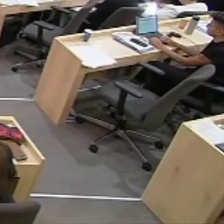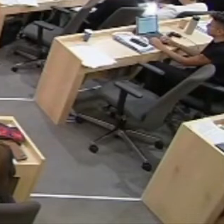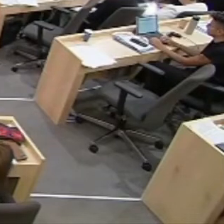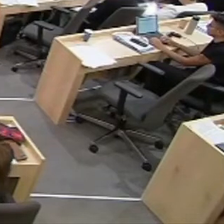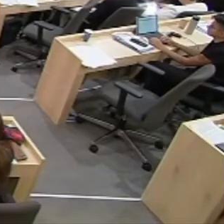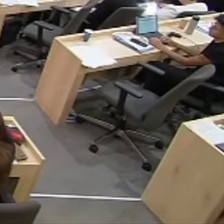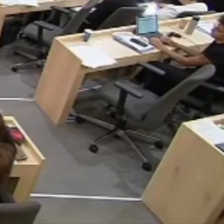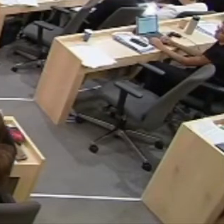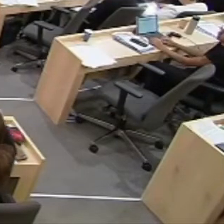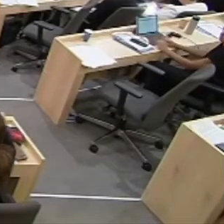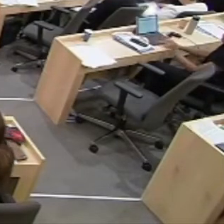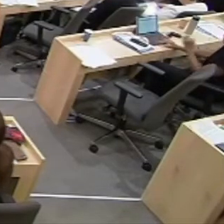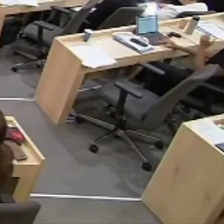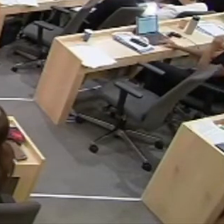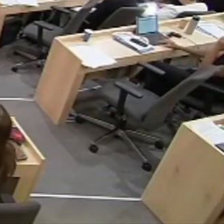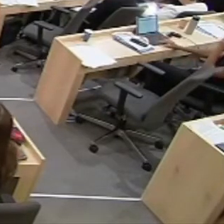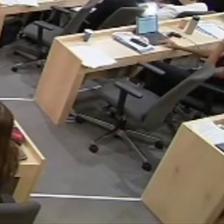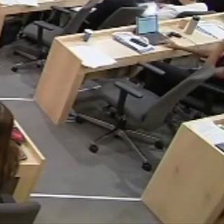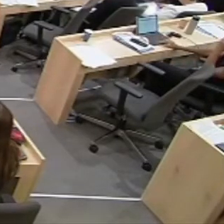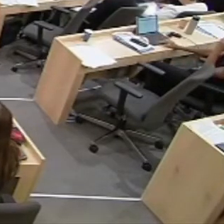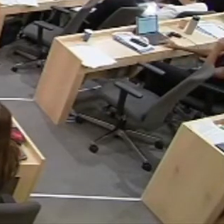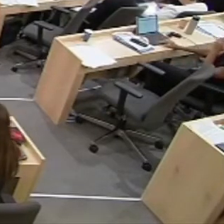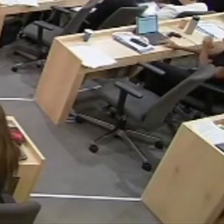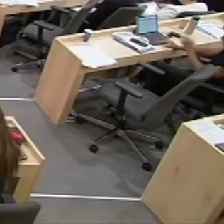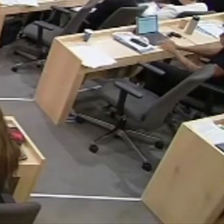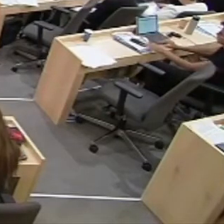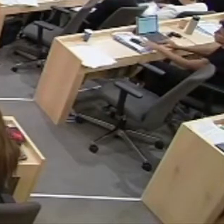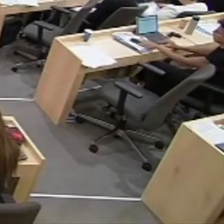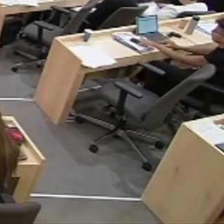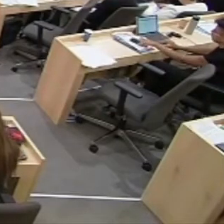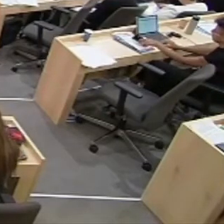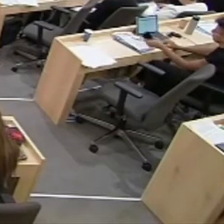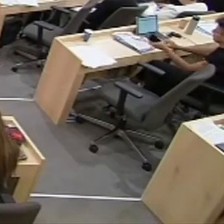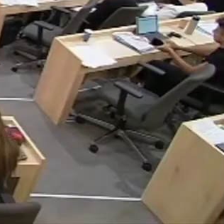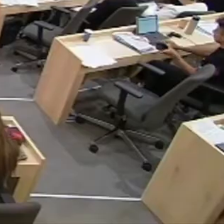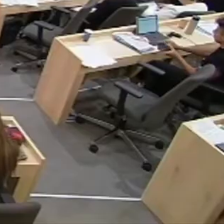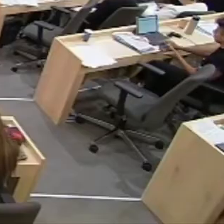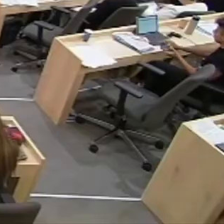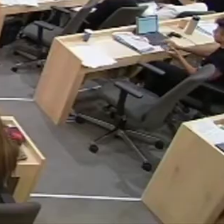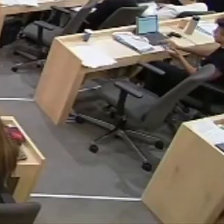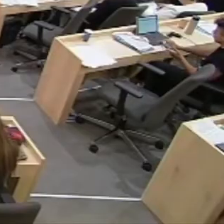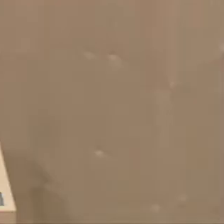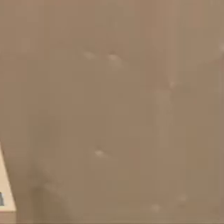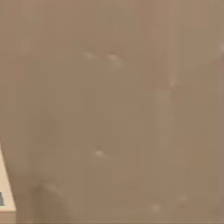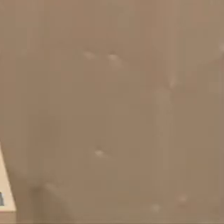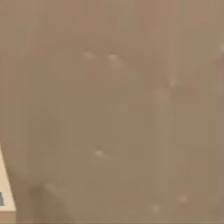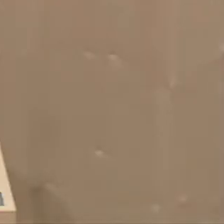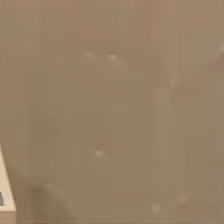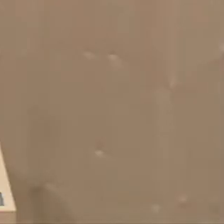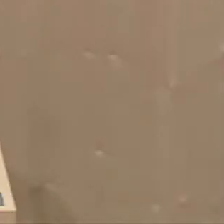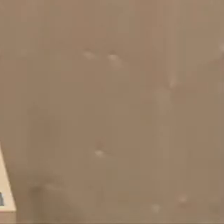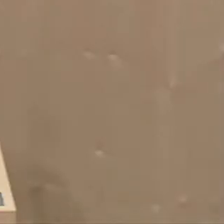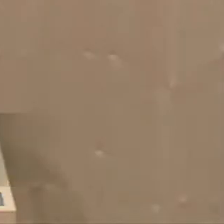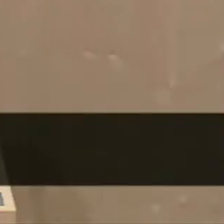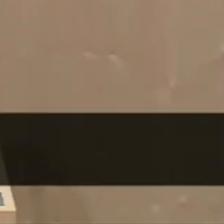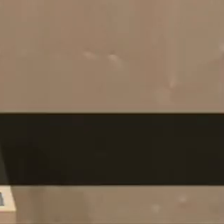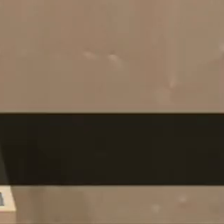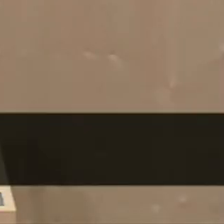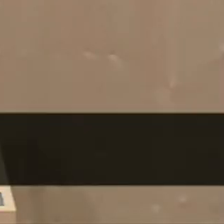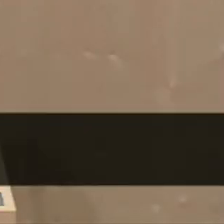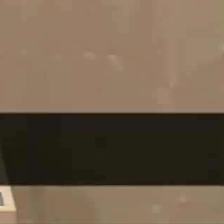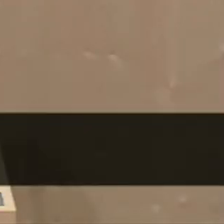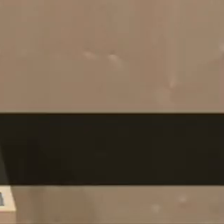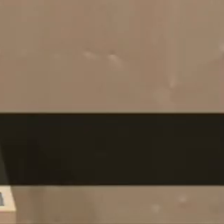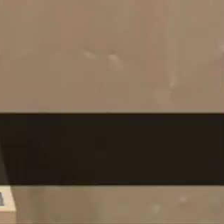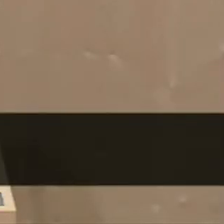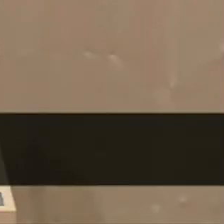Herr Präsident, Herr Bundeskanzler, sehr geehrte Bundesregierung, sehr geehrte Damen und Herren, hohes Haus. Die